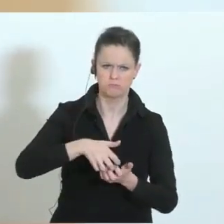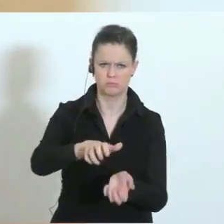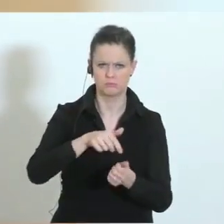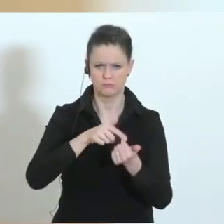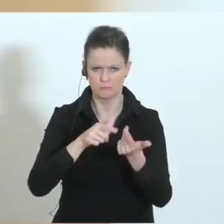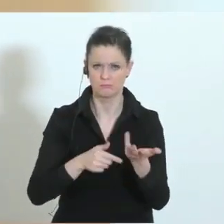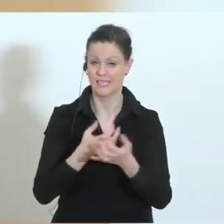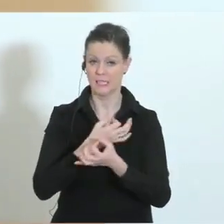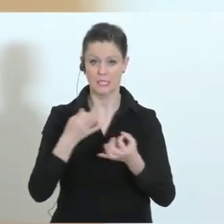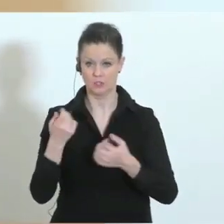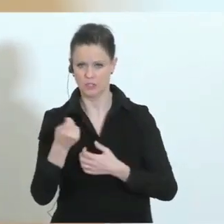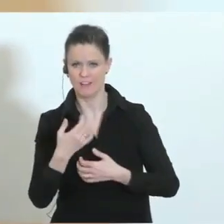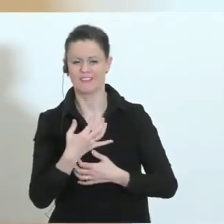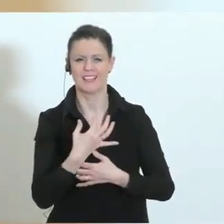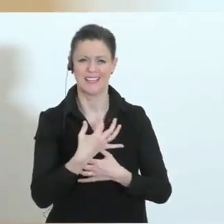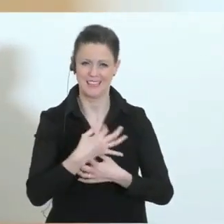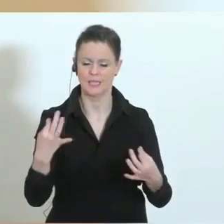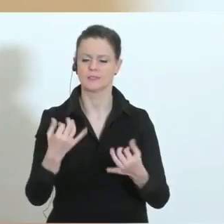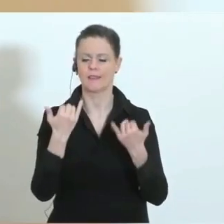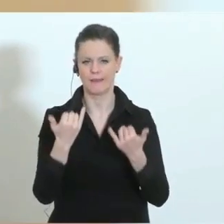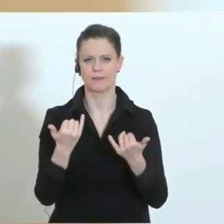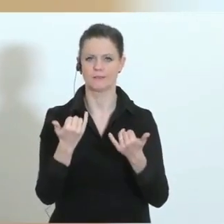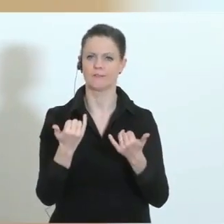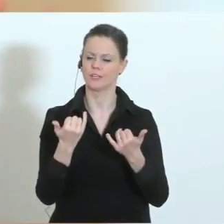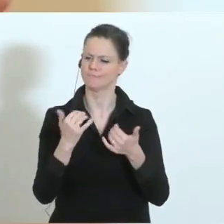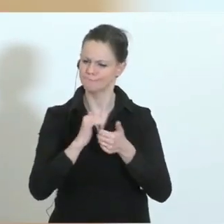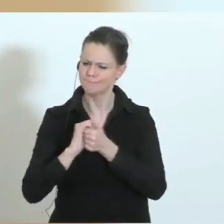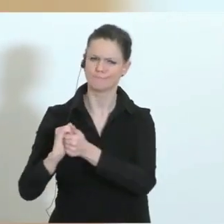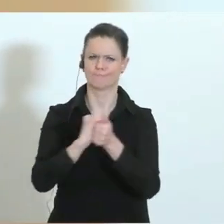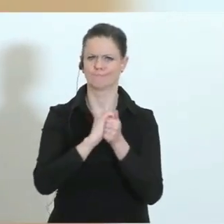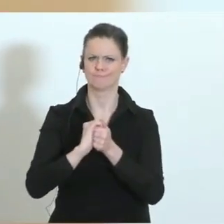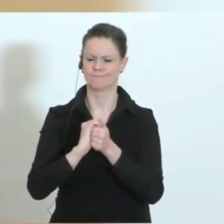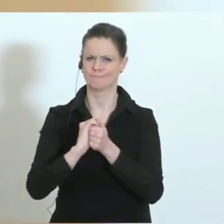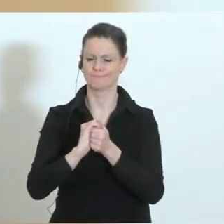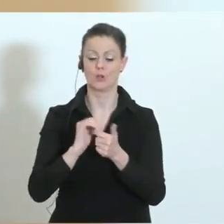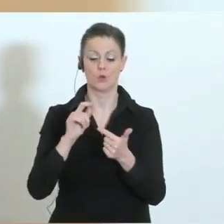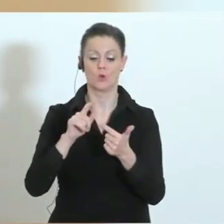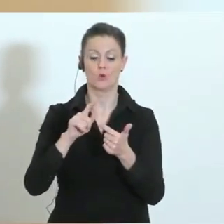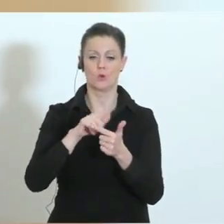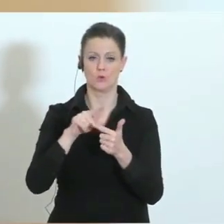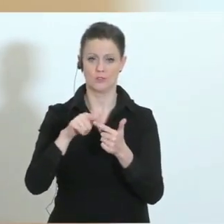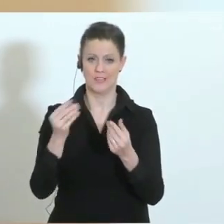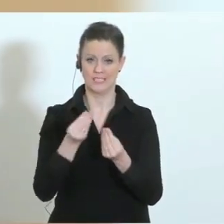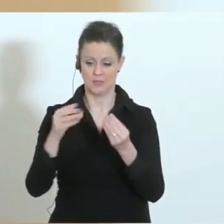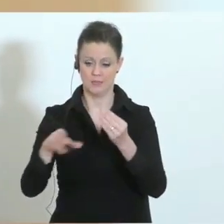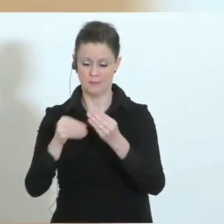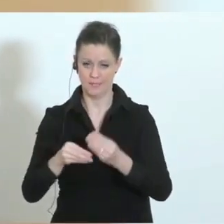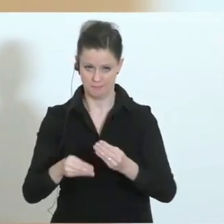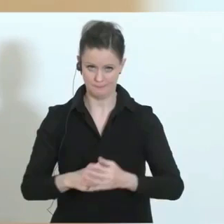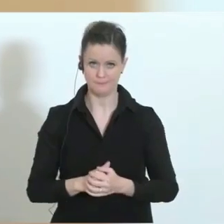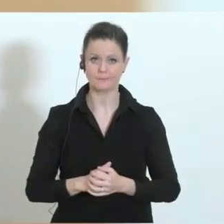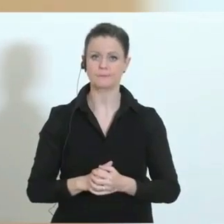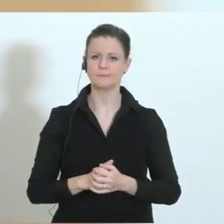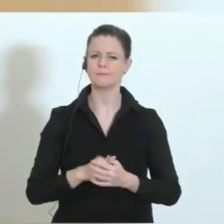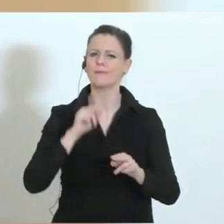eine Strafe gibt, sondern das ist ein Miteinander. Super Grundgefühl, dass gemeinsam da ist. Noch zwei Punkte zu den Fragen von meiner Seite. Das eine